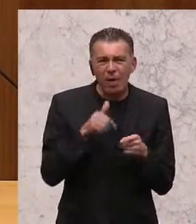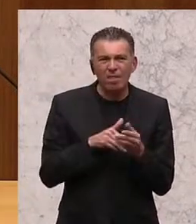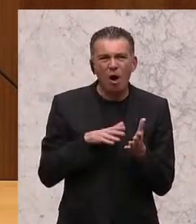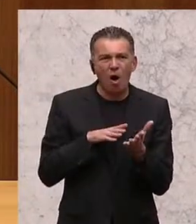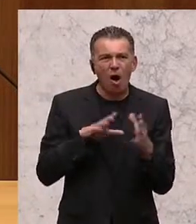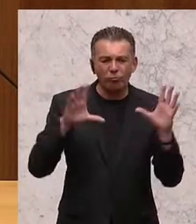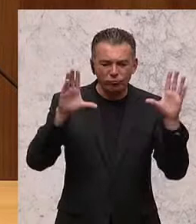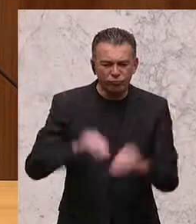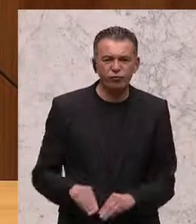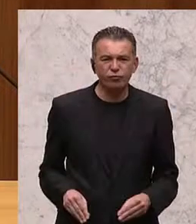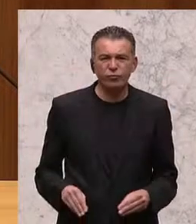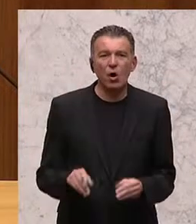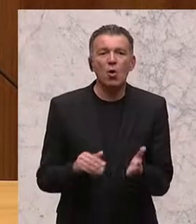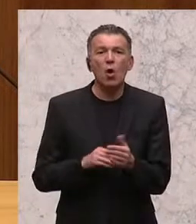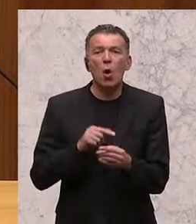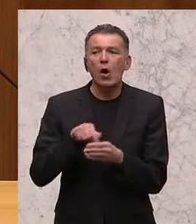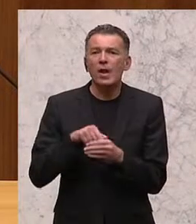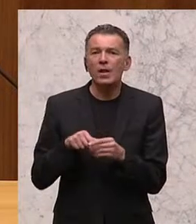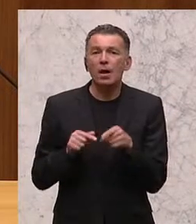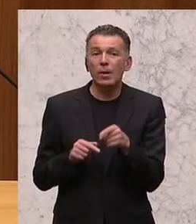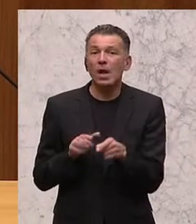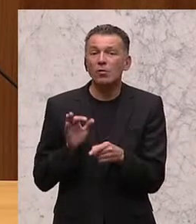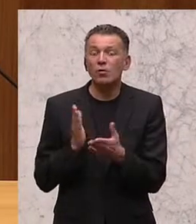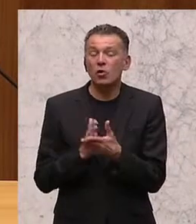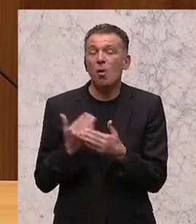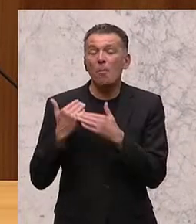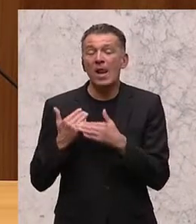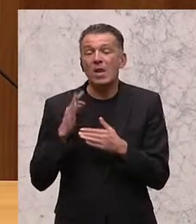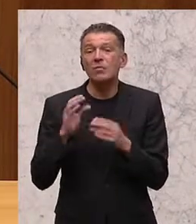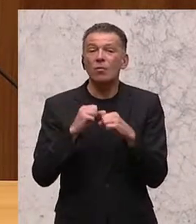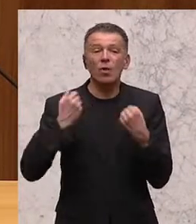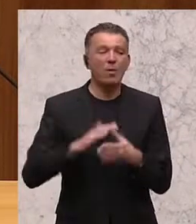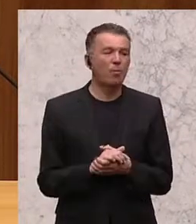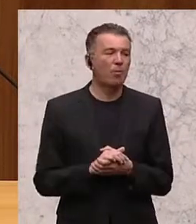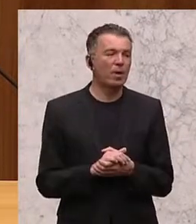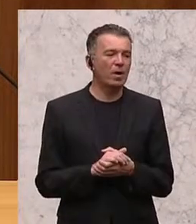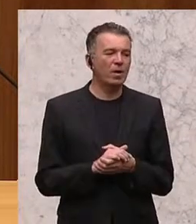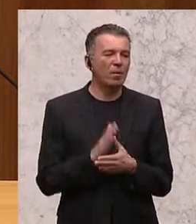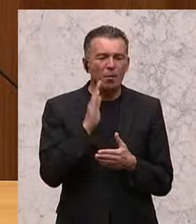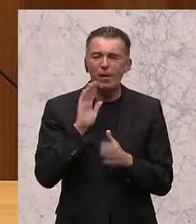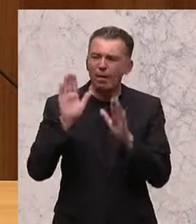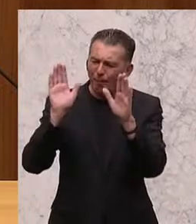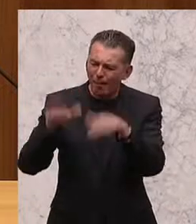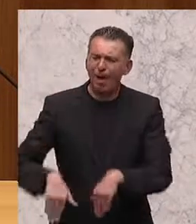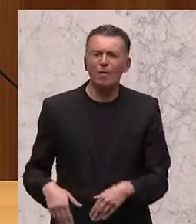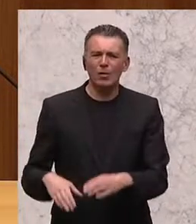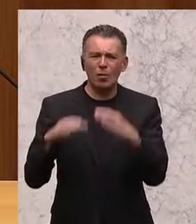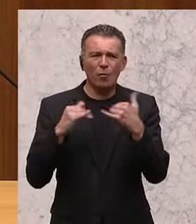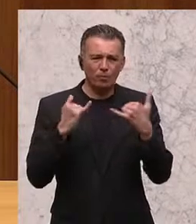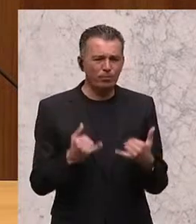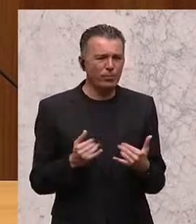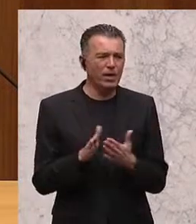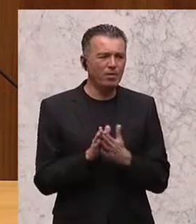runiert man sich wenigstens nur selber, aber das geht schon zulasten der Republik. Aber dann lassen Sie es doch in der ÖVP, jetzt